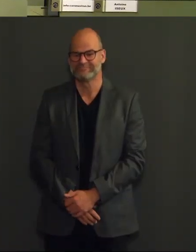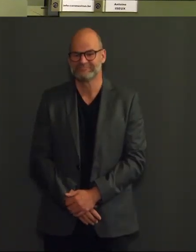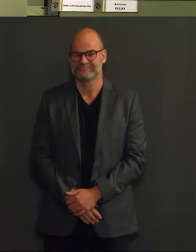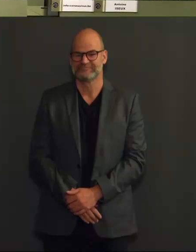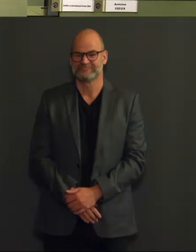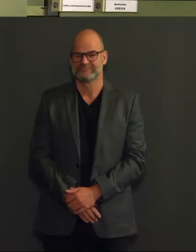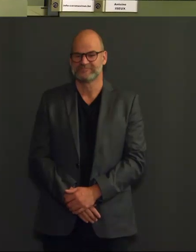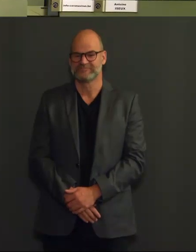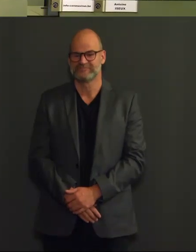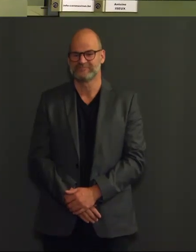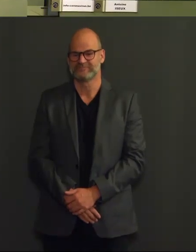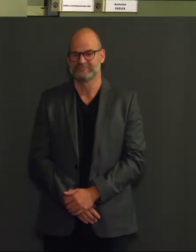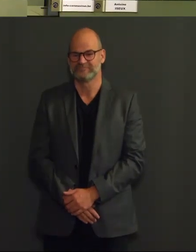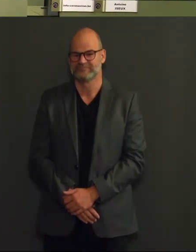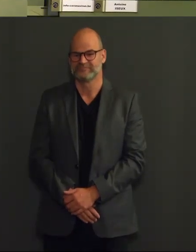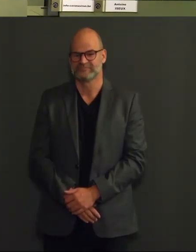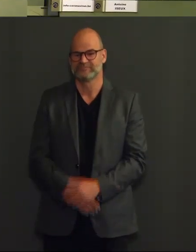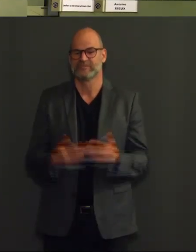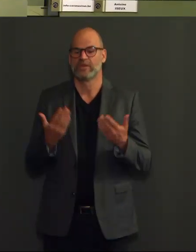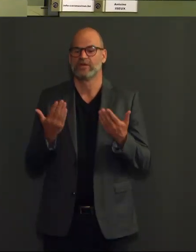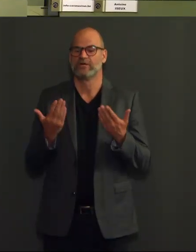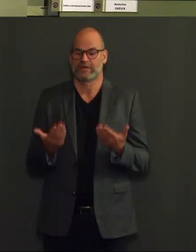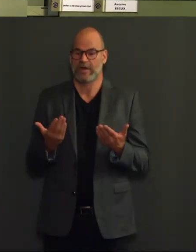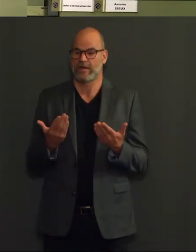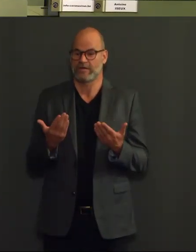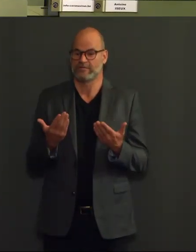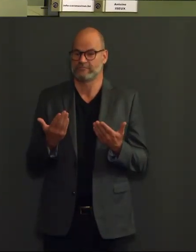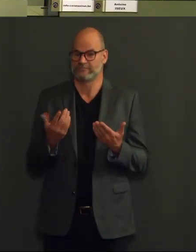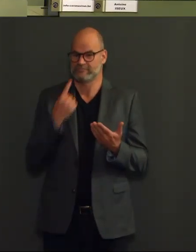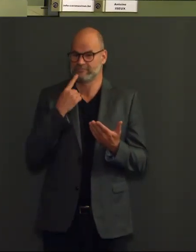Vandaag werden er in ons land al 6 miljoen vaccins toegediend.